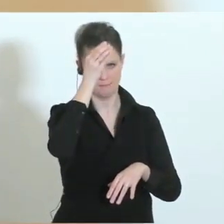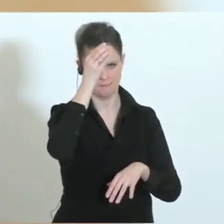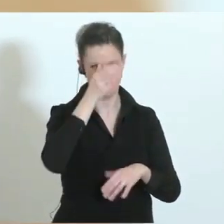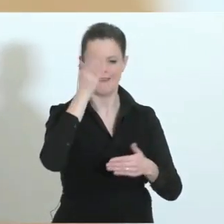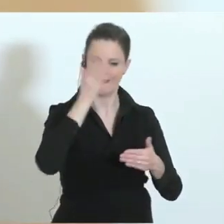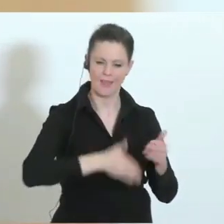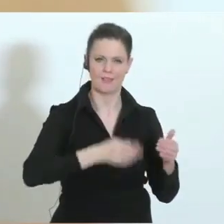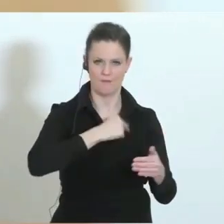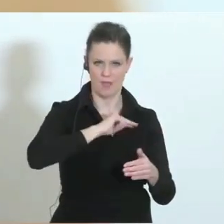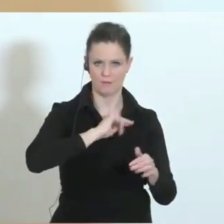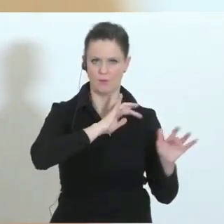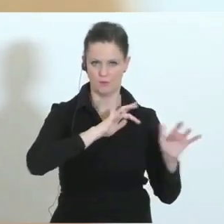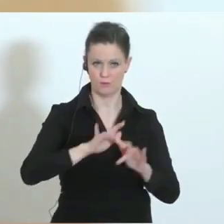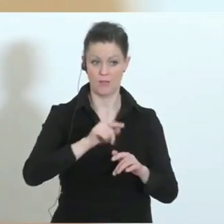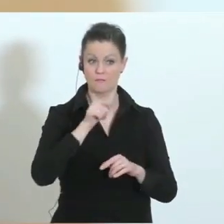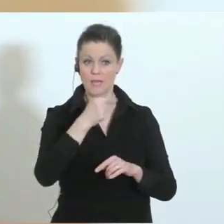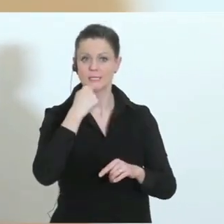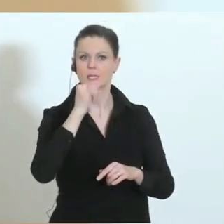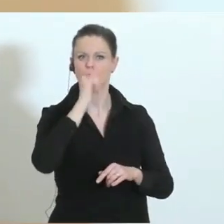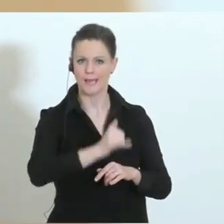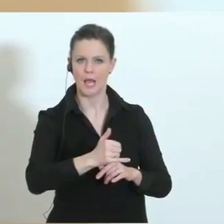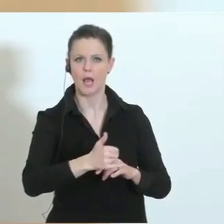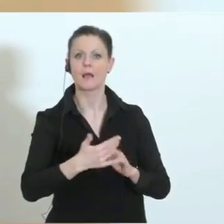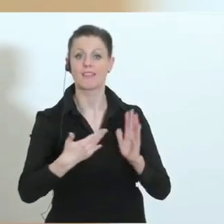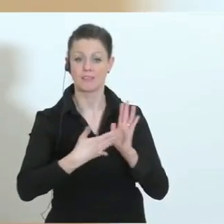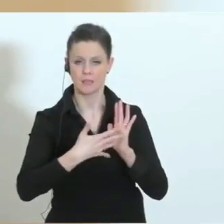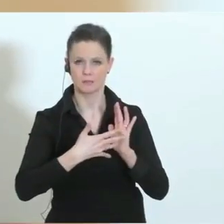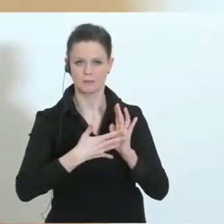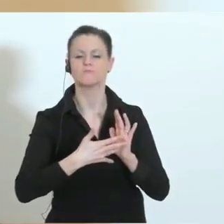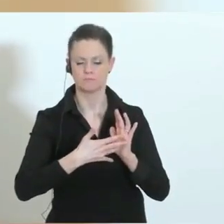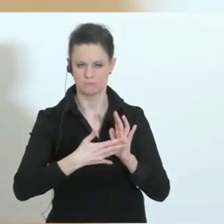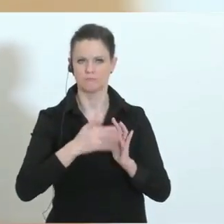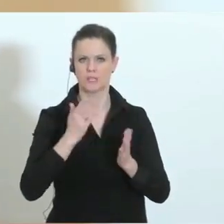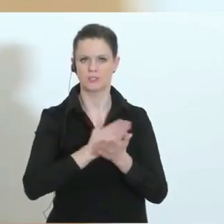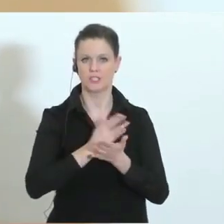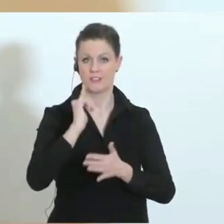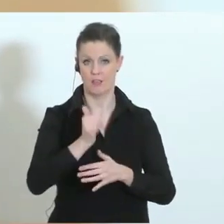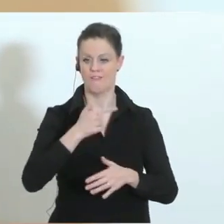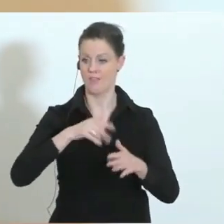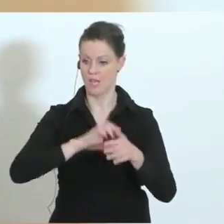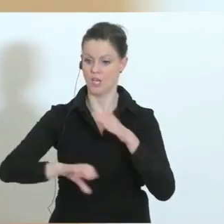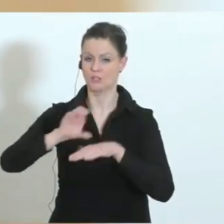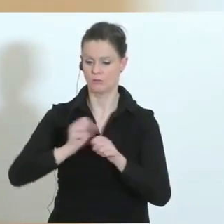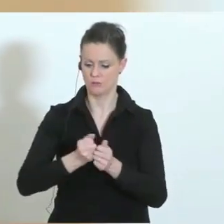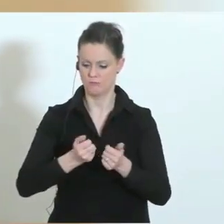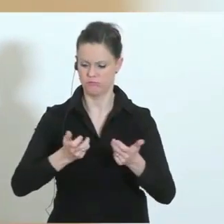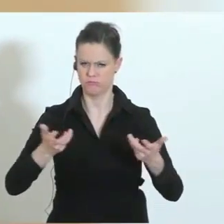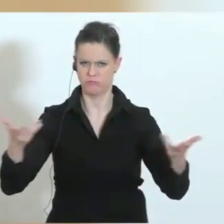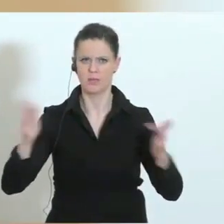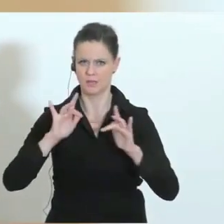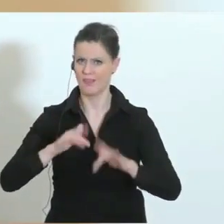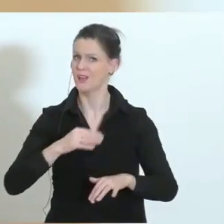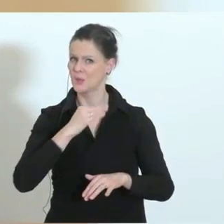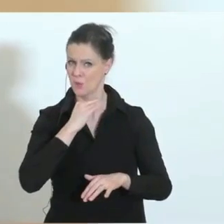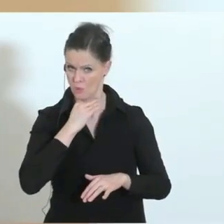Endverantwortung und wenn er sagt, es wird getestet, dann wird getestet. Wir haben ausreichend Ressourcen, was die Tests betrifft. Wir haben